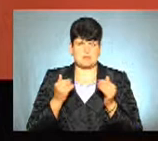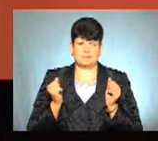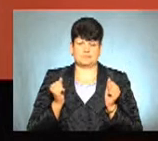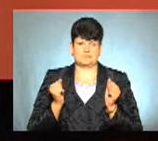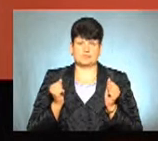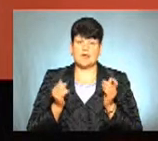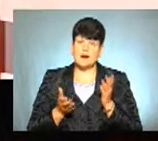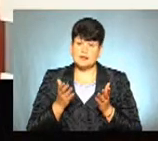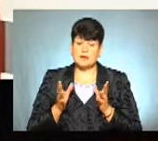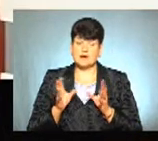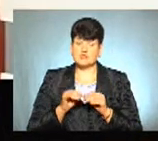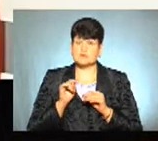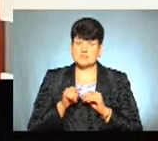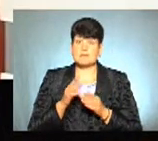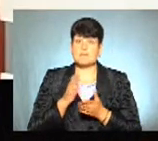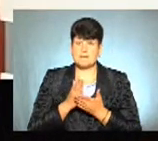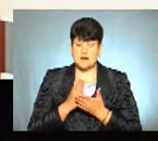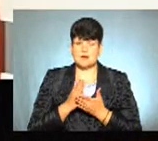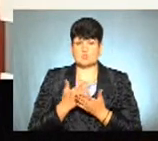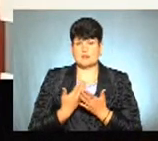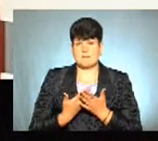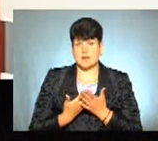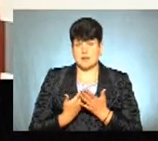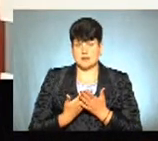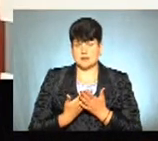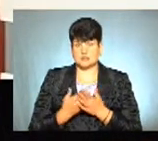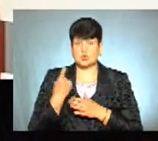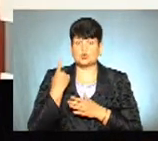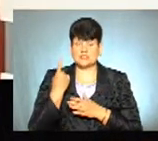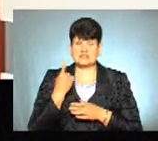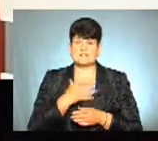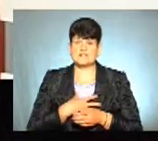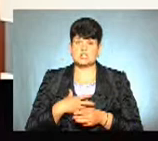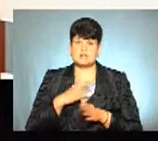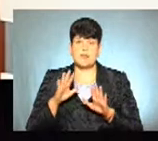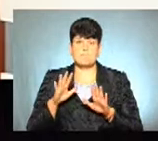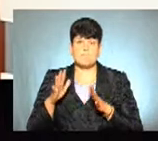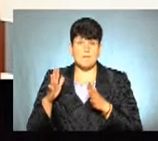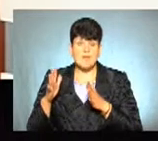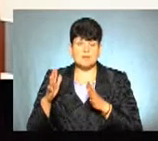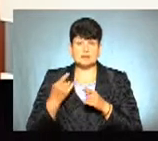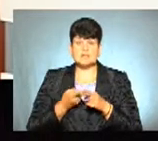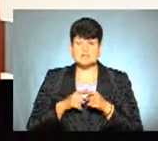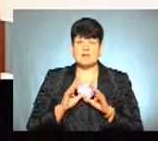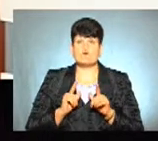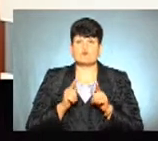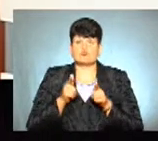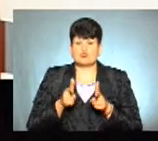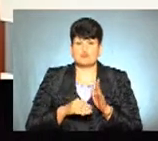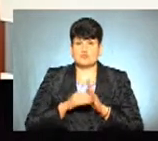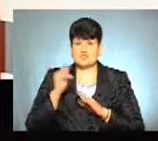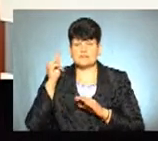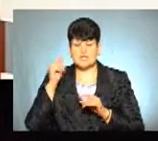але разом з тим ми маємо, наприклад, один із важливих моментів – це вступ у вищі навчальні